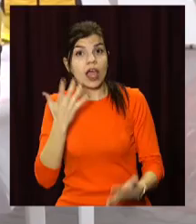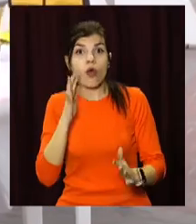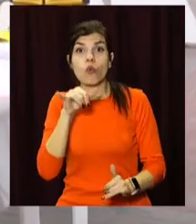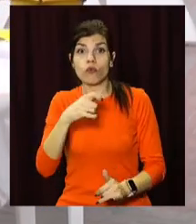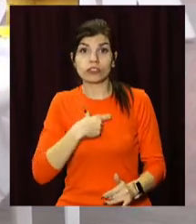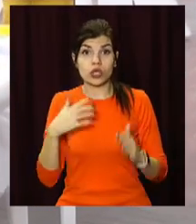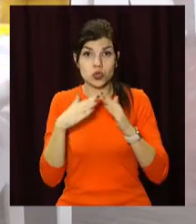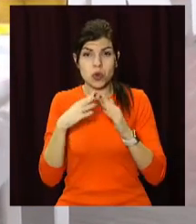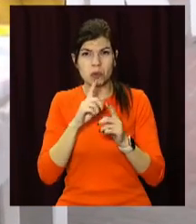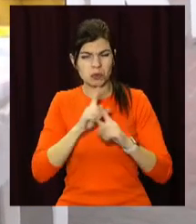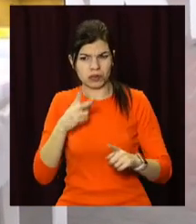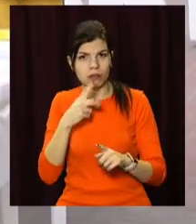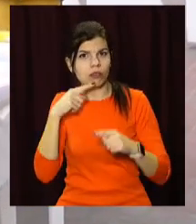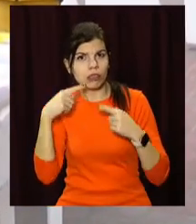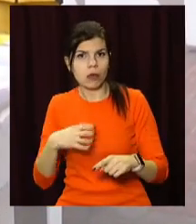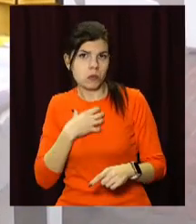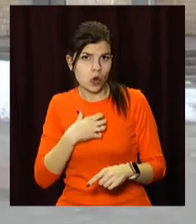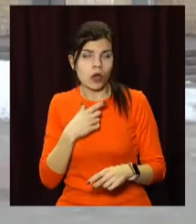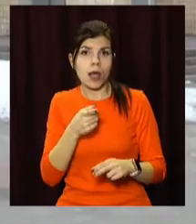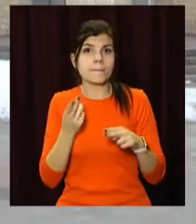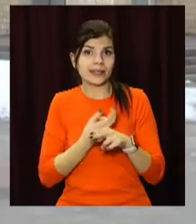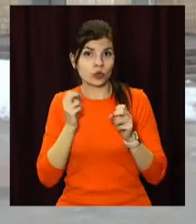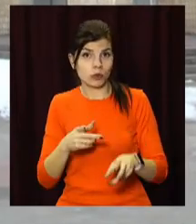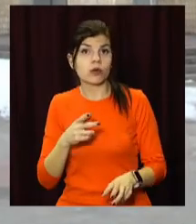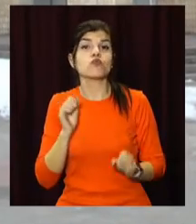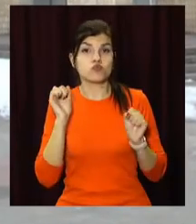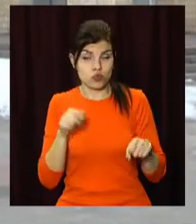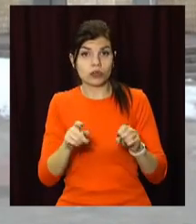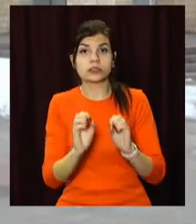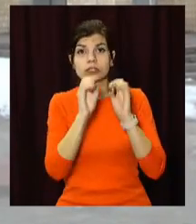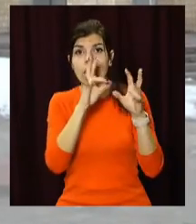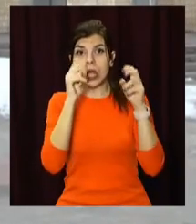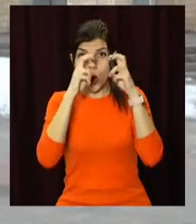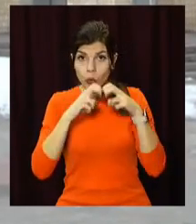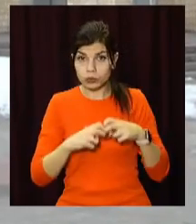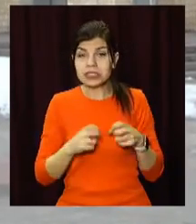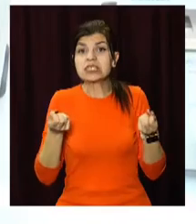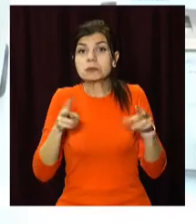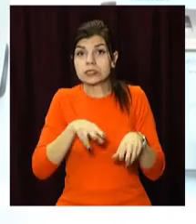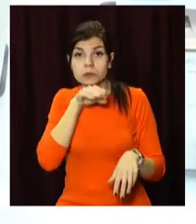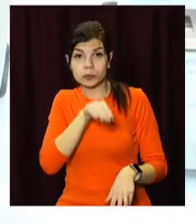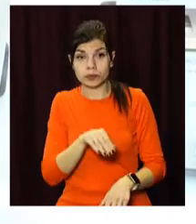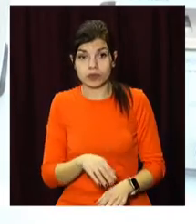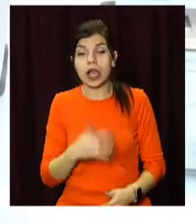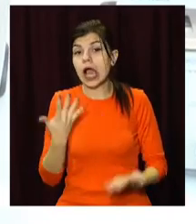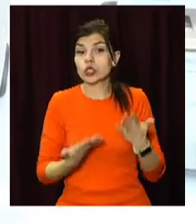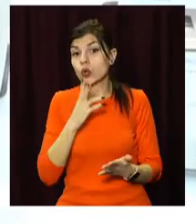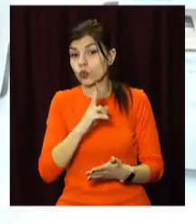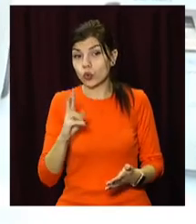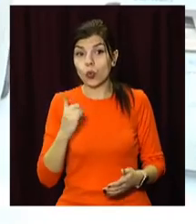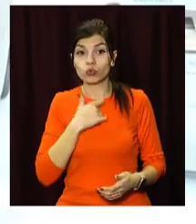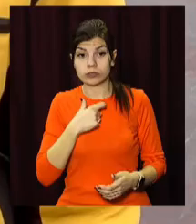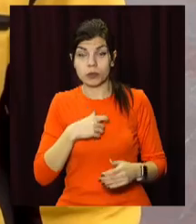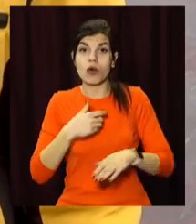в себе вдома підозрілі речі, їх заради власної ж безпеки необхідно здати на обстеження спеціалістам. «Якщо хтось в себе,